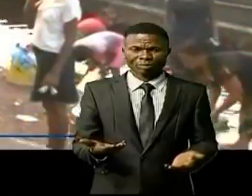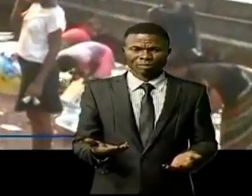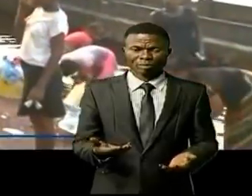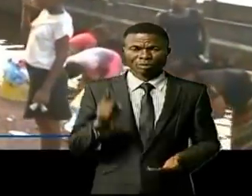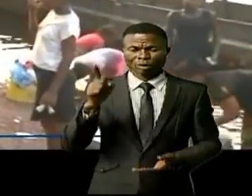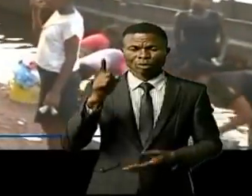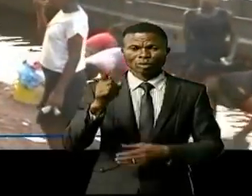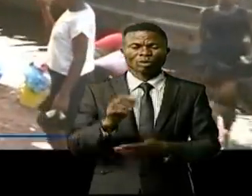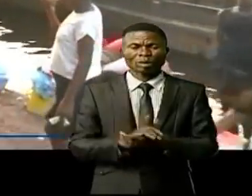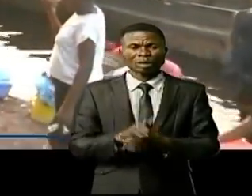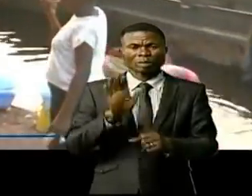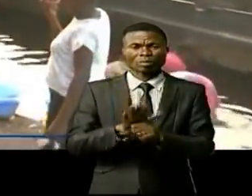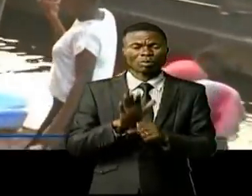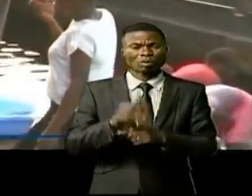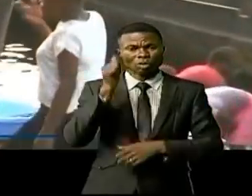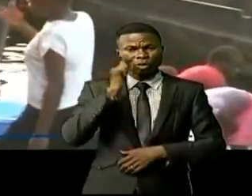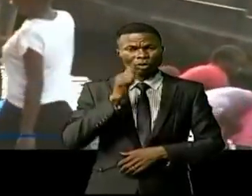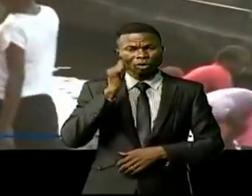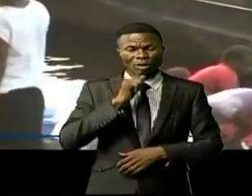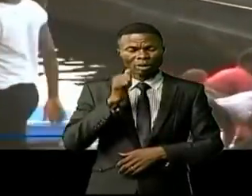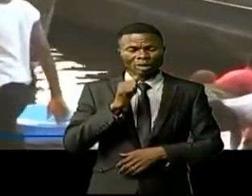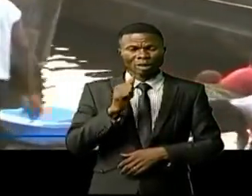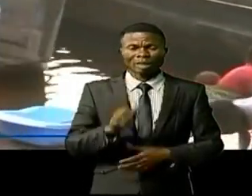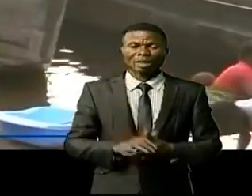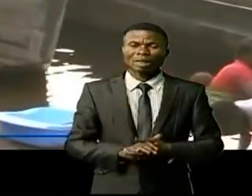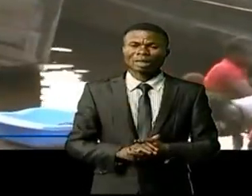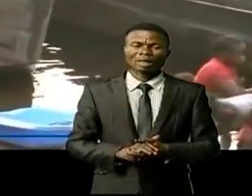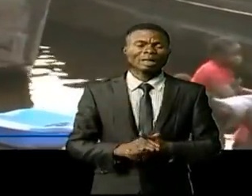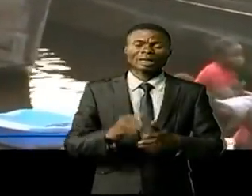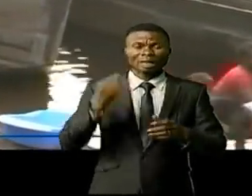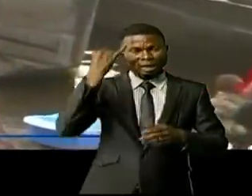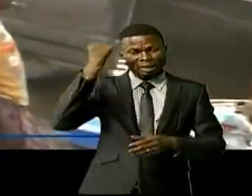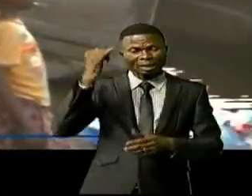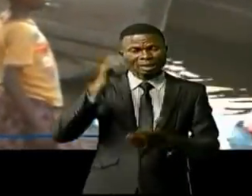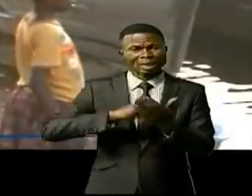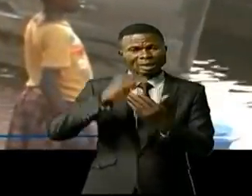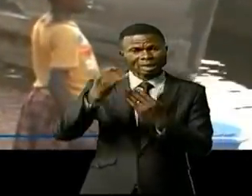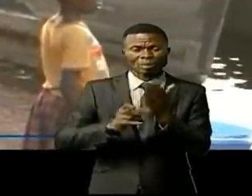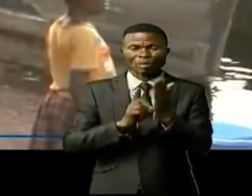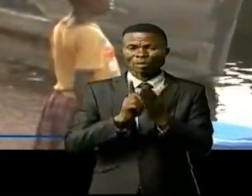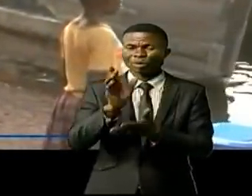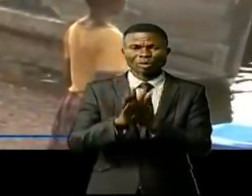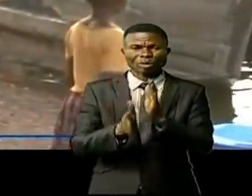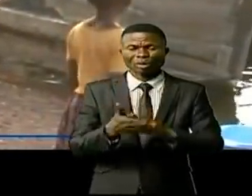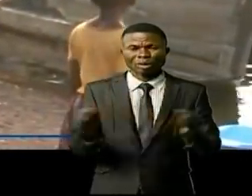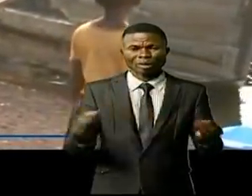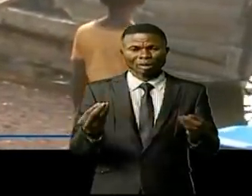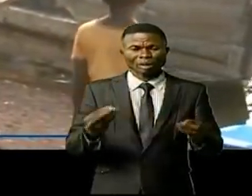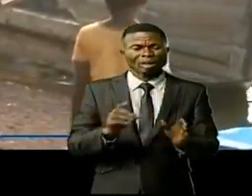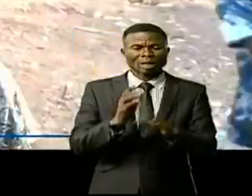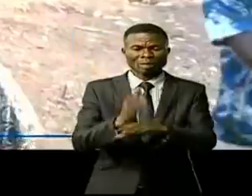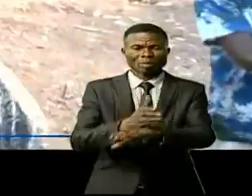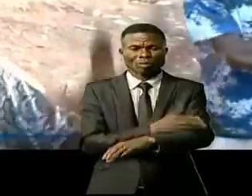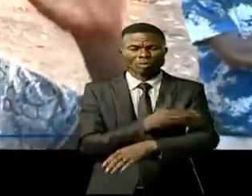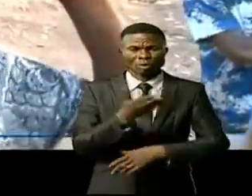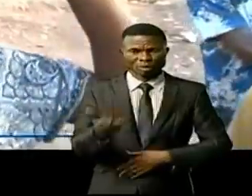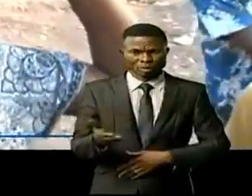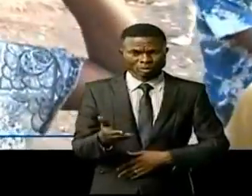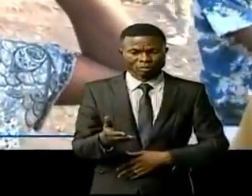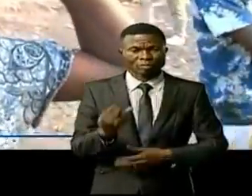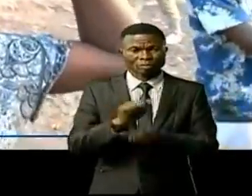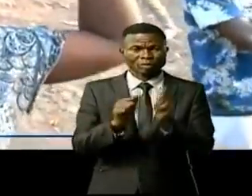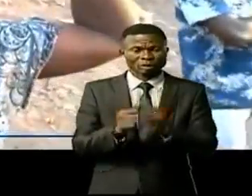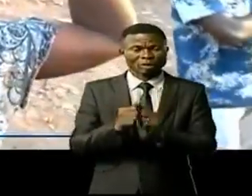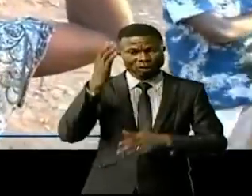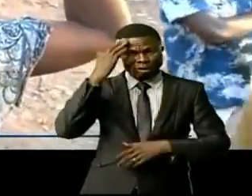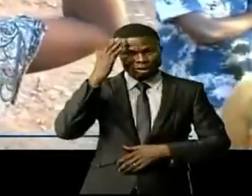La plupart d'entre elles n'ont malheureusement pas en vue des projets de développement pour leur épanouissement. À la question de